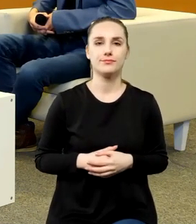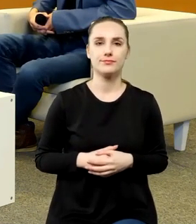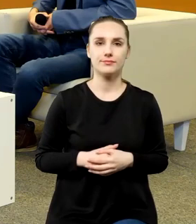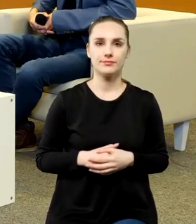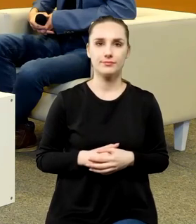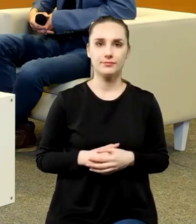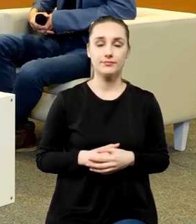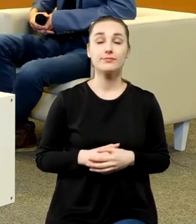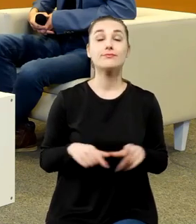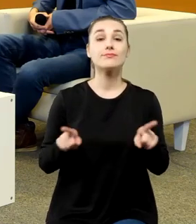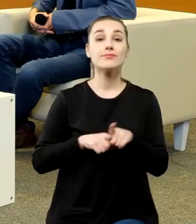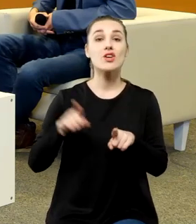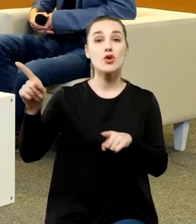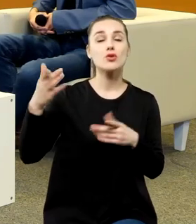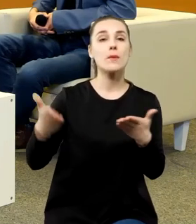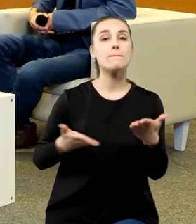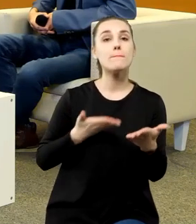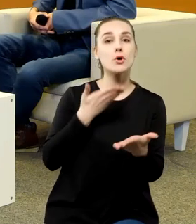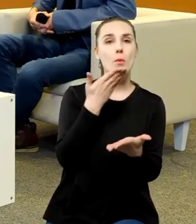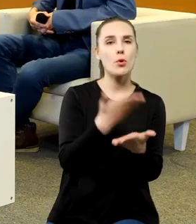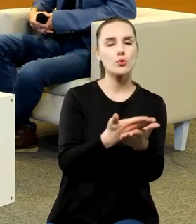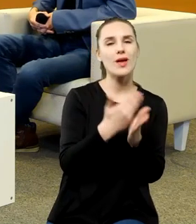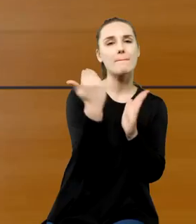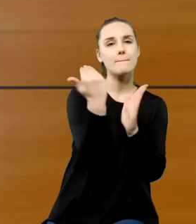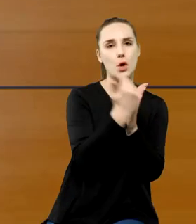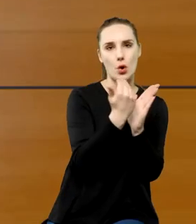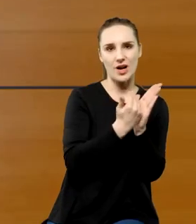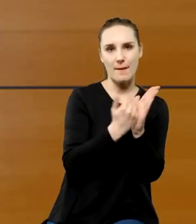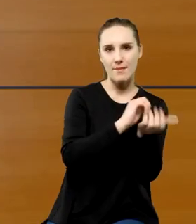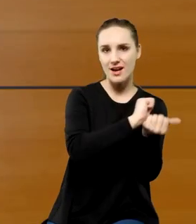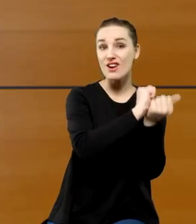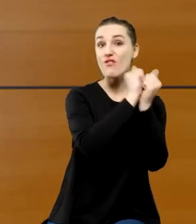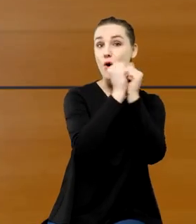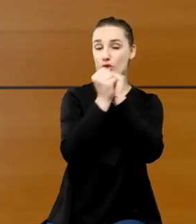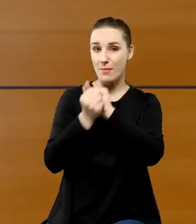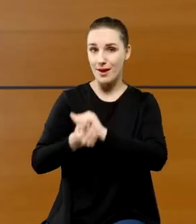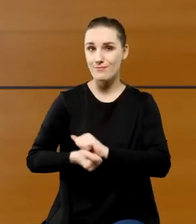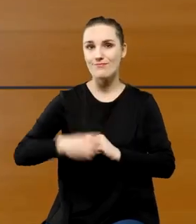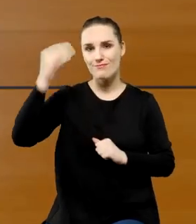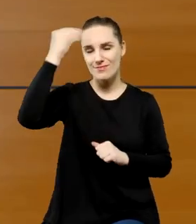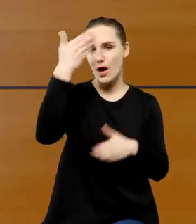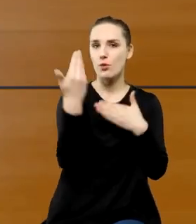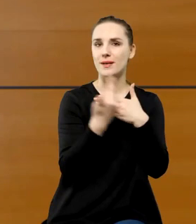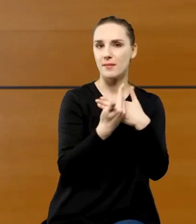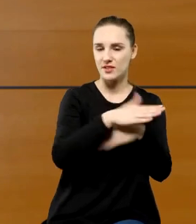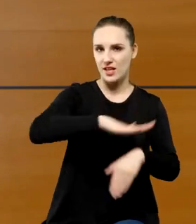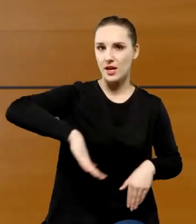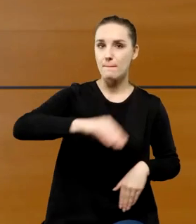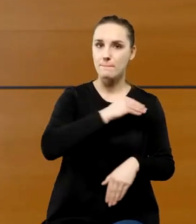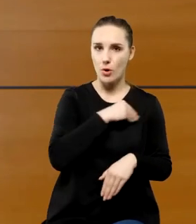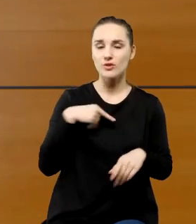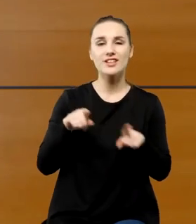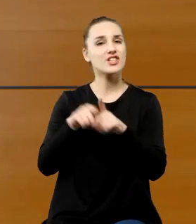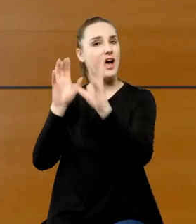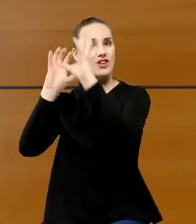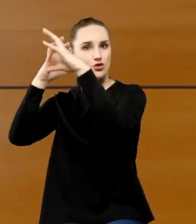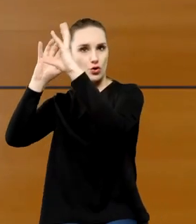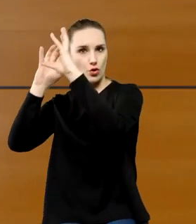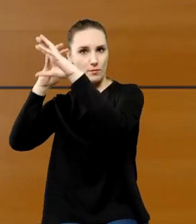I proponuje taki program reformy nauk matematycznych w Polsce i astronomii